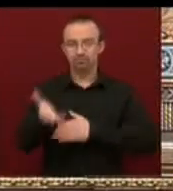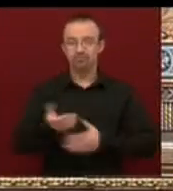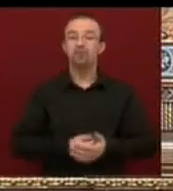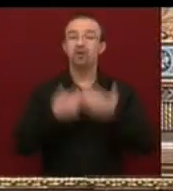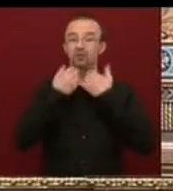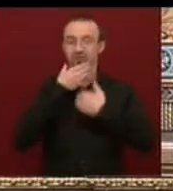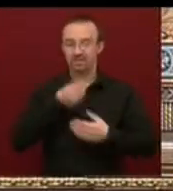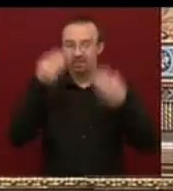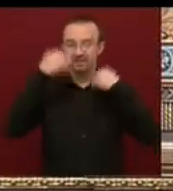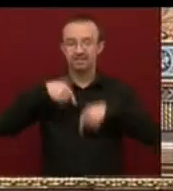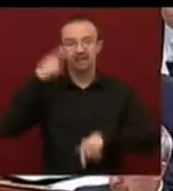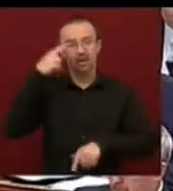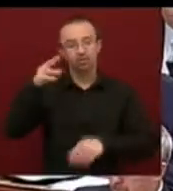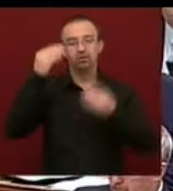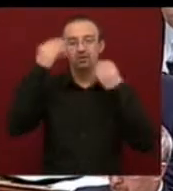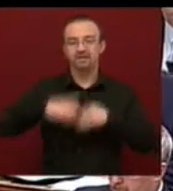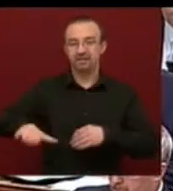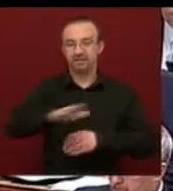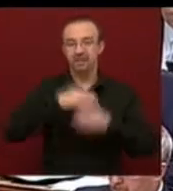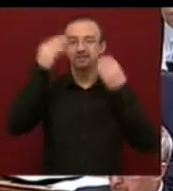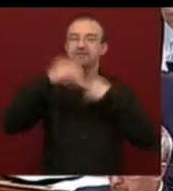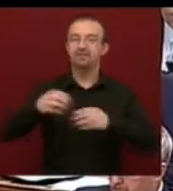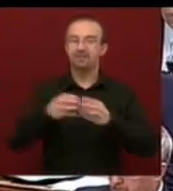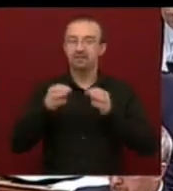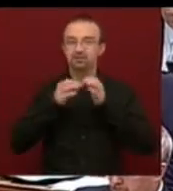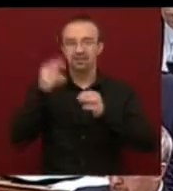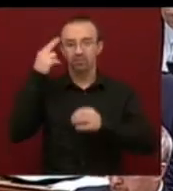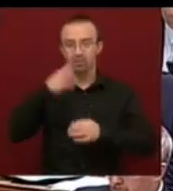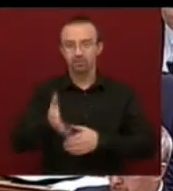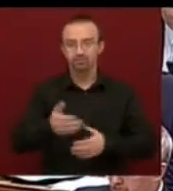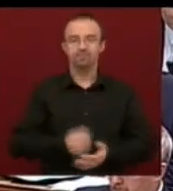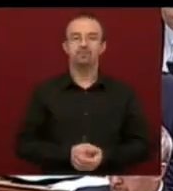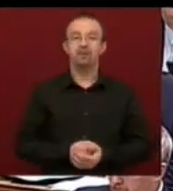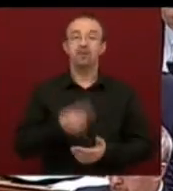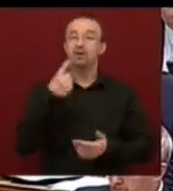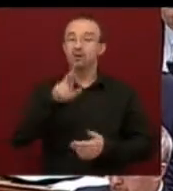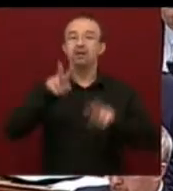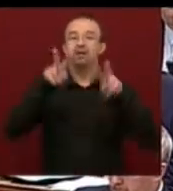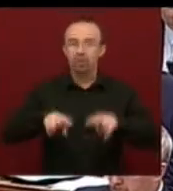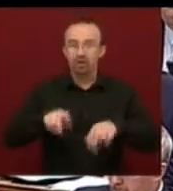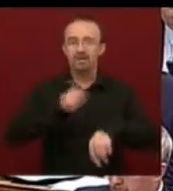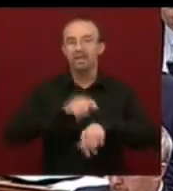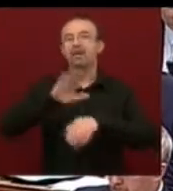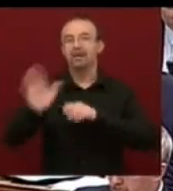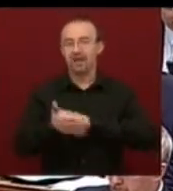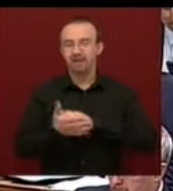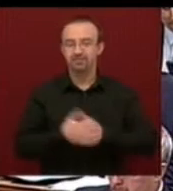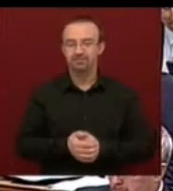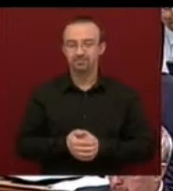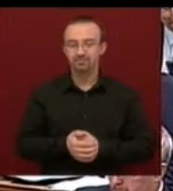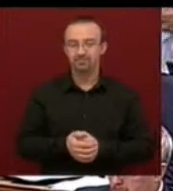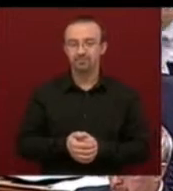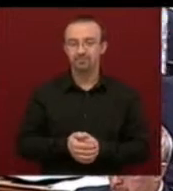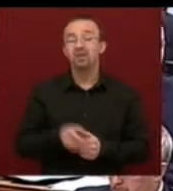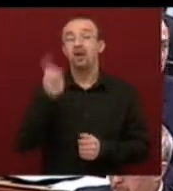Köszönöm szépen, tisztelt elnök úr, tisztelt ház, tisztelt frakcióvezető úr. Önnek valóban lejárt az ideje, hiszen az,